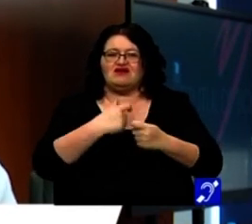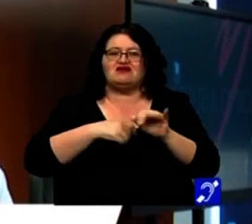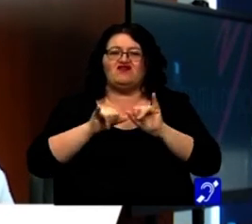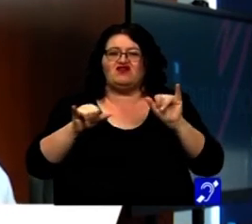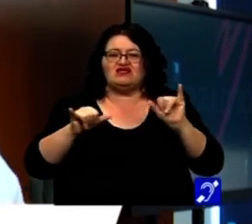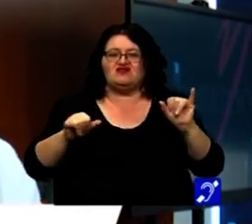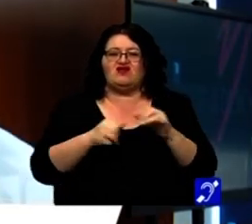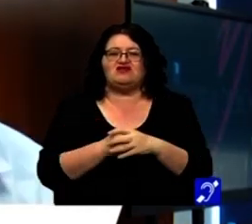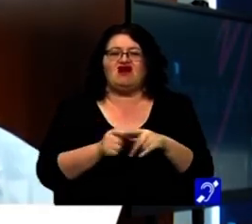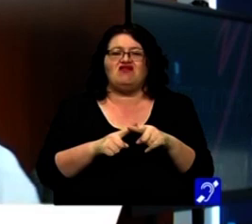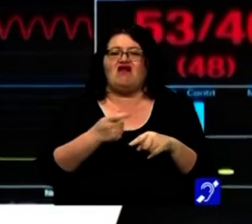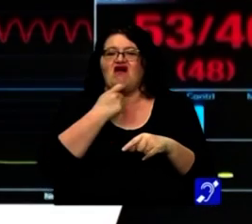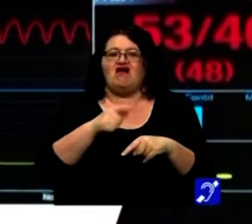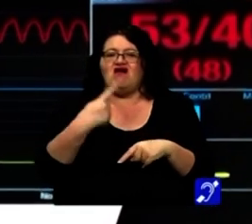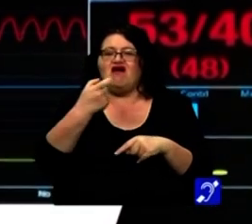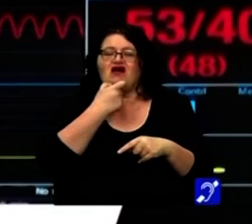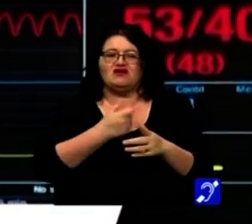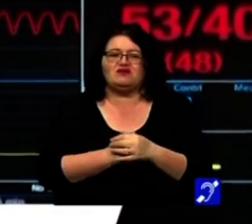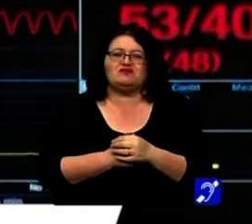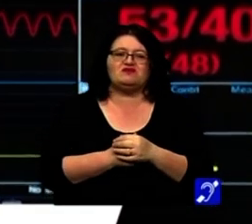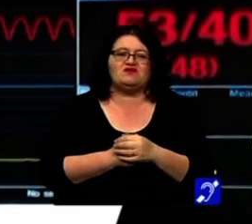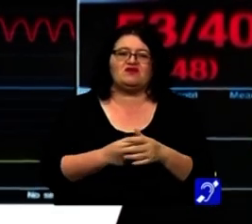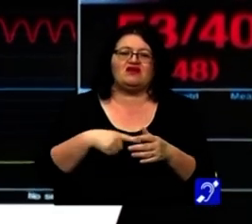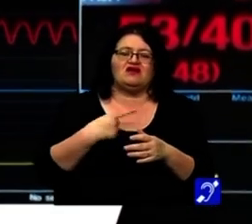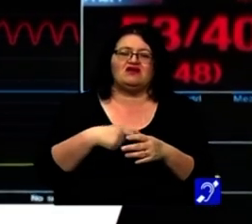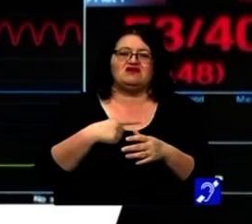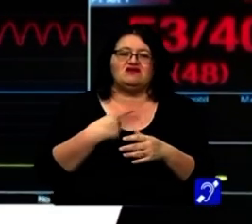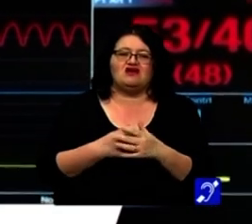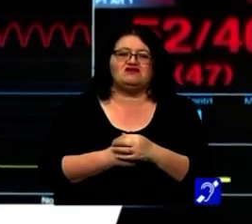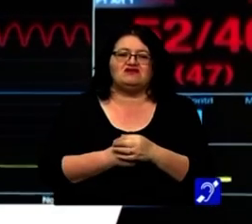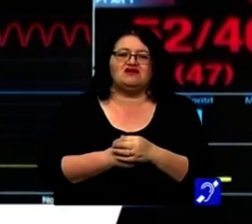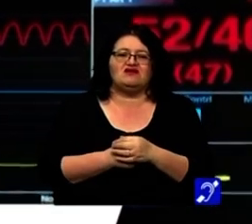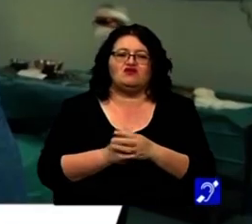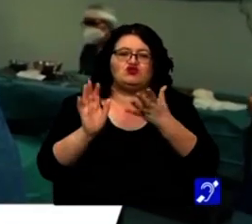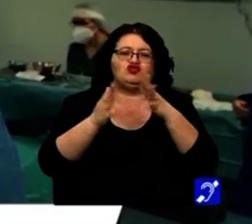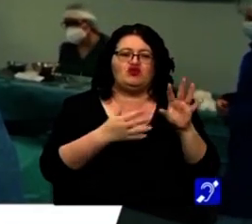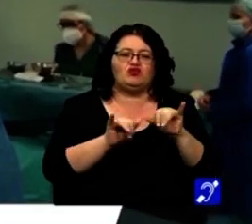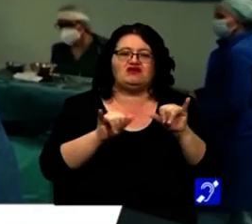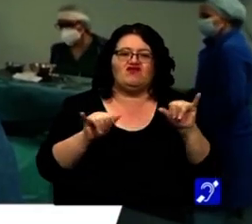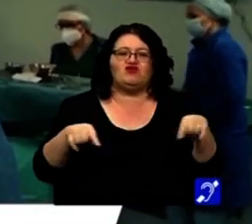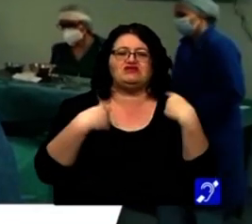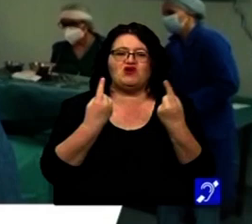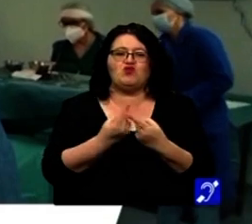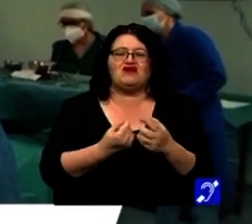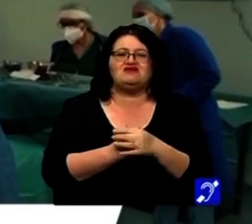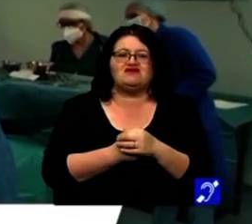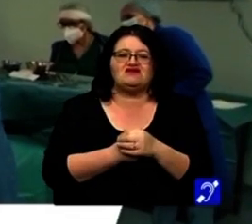dezvolta și vor crește de la an la an, este o bornă în evoluția noastră ca